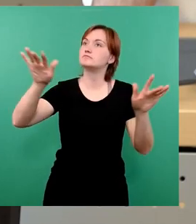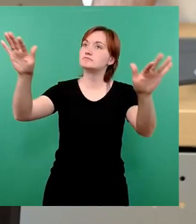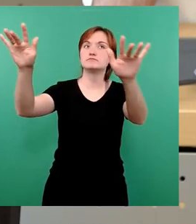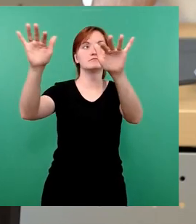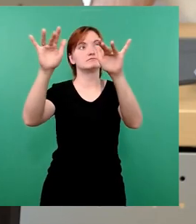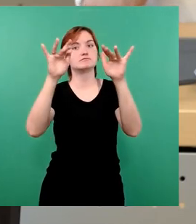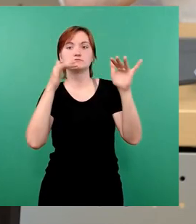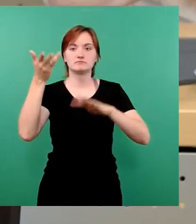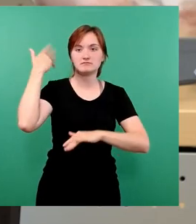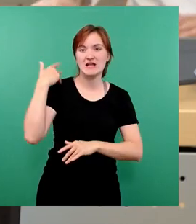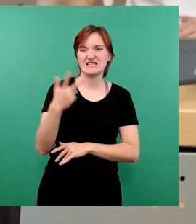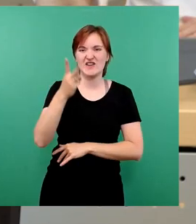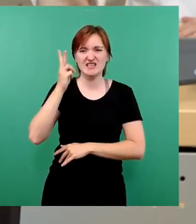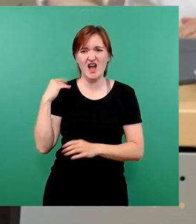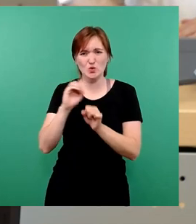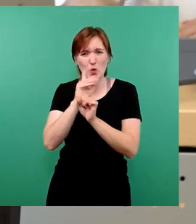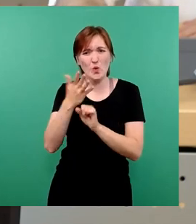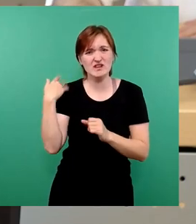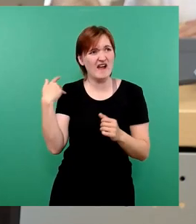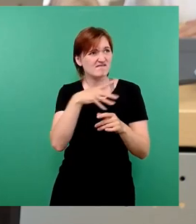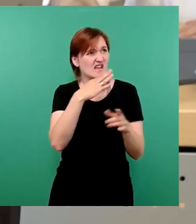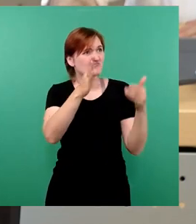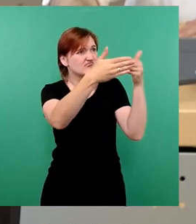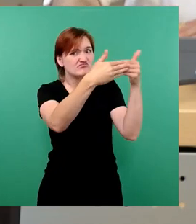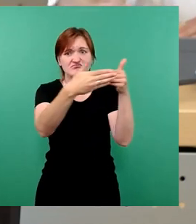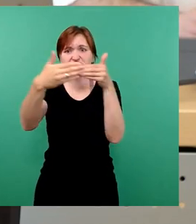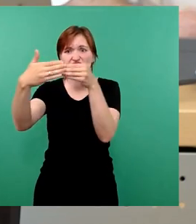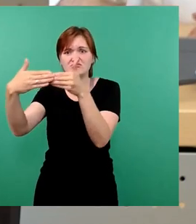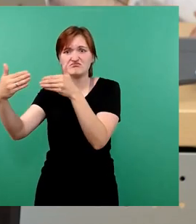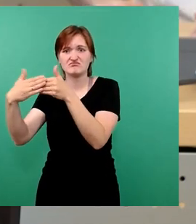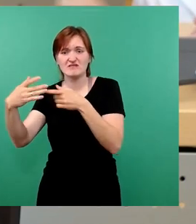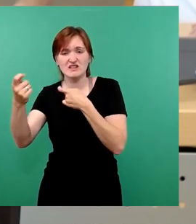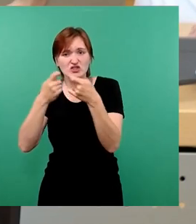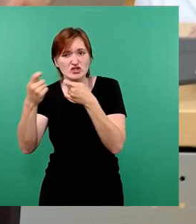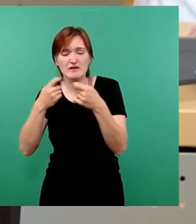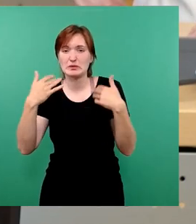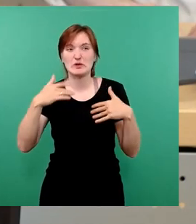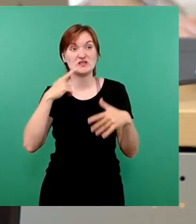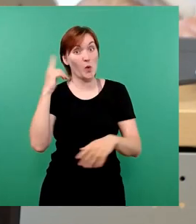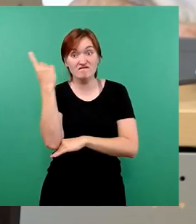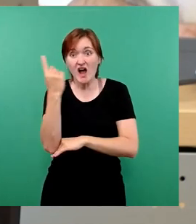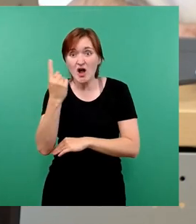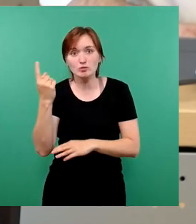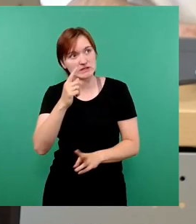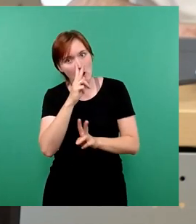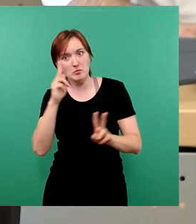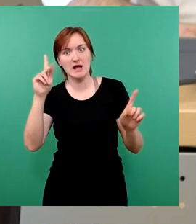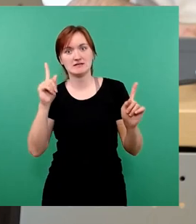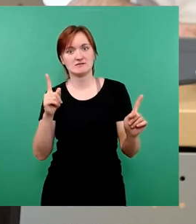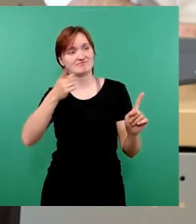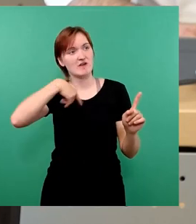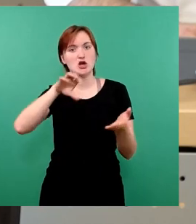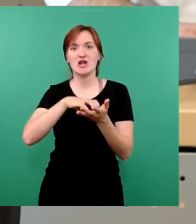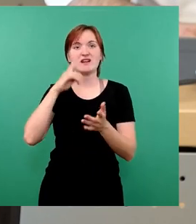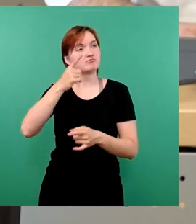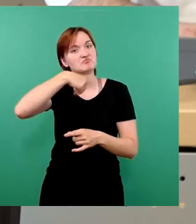durch die letzten zwei Jahre Corona erlebt haben. Und wenn das nicht als Warnzeichen gesehen wird und wenn wir als Stadtrat es nicht